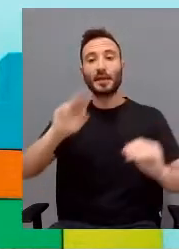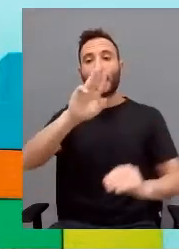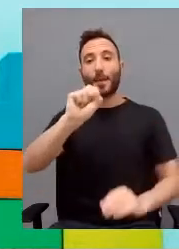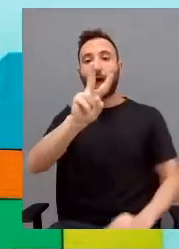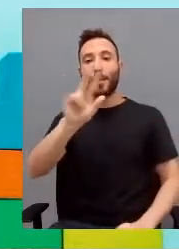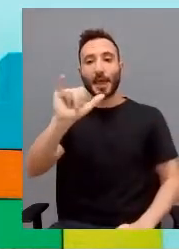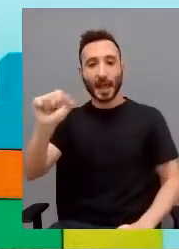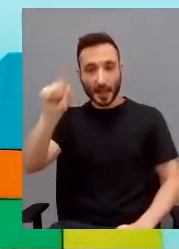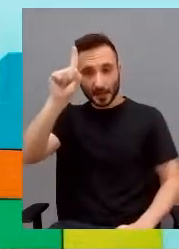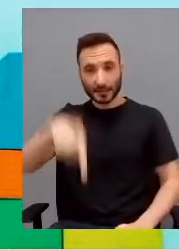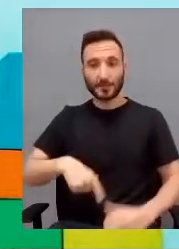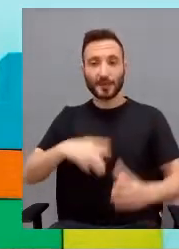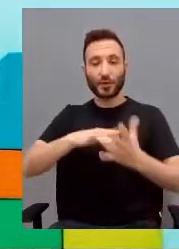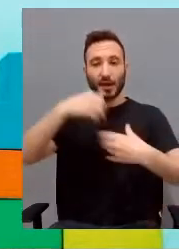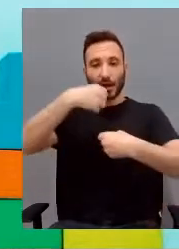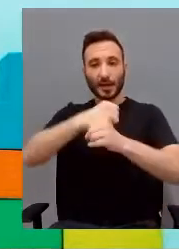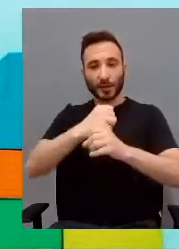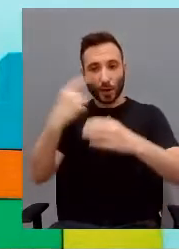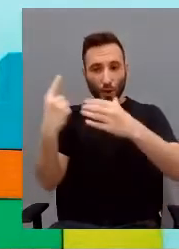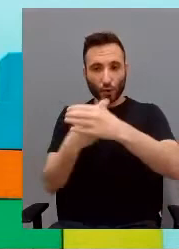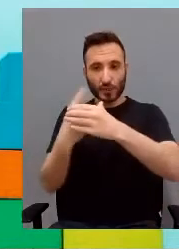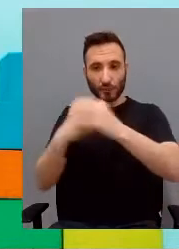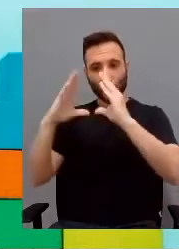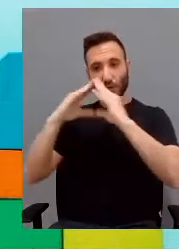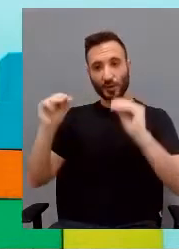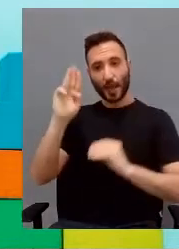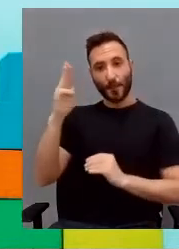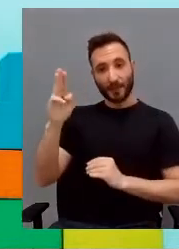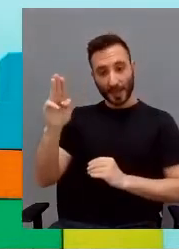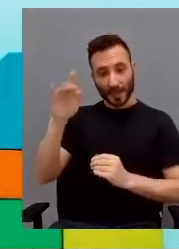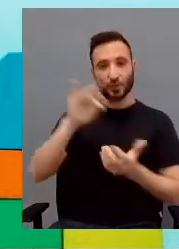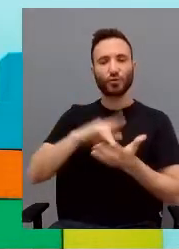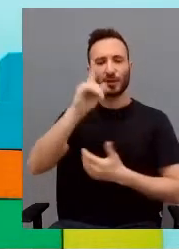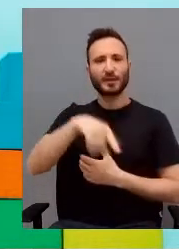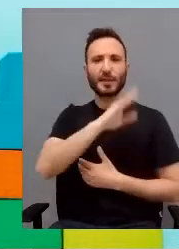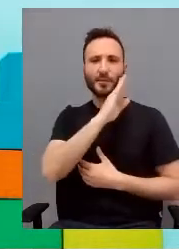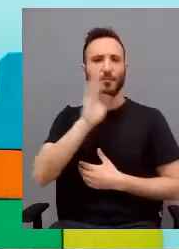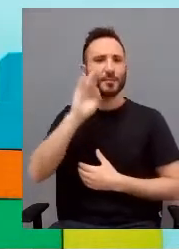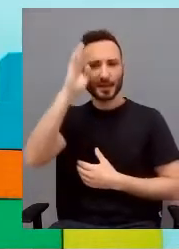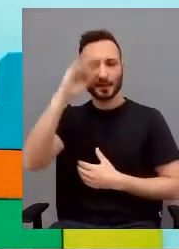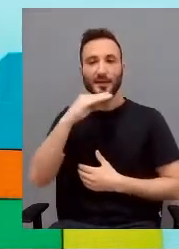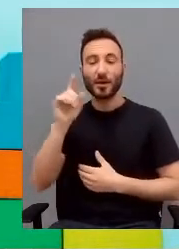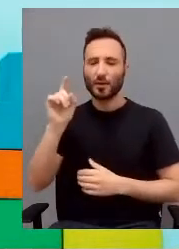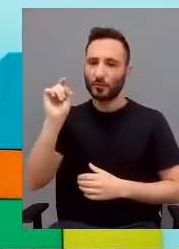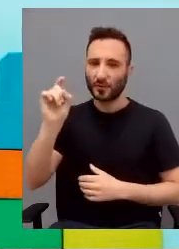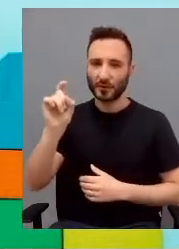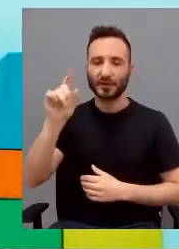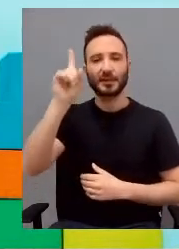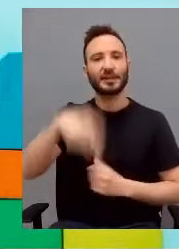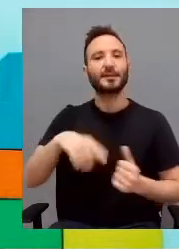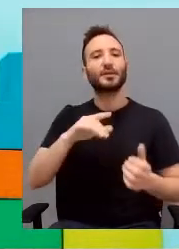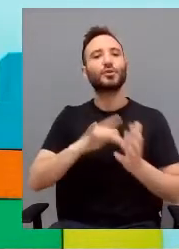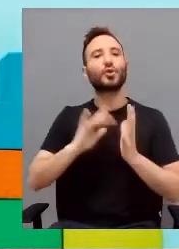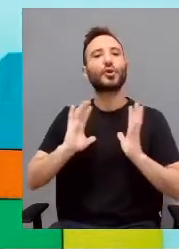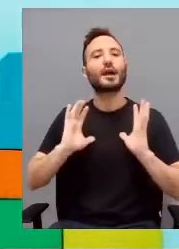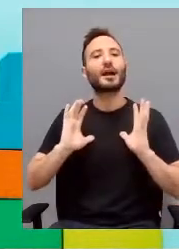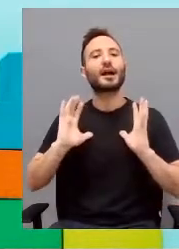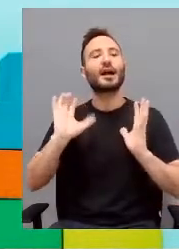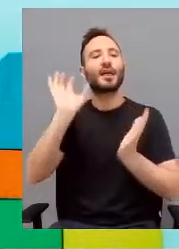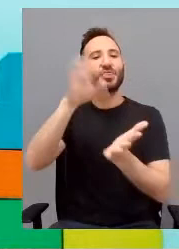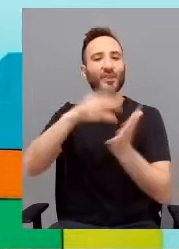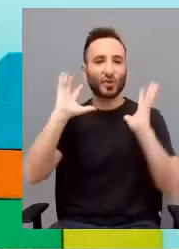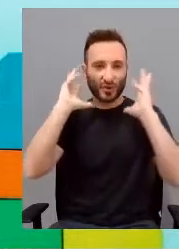di Autismo dell'Università di Pavia e diversi professori e dell'Università di Cascina Rossago. Ok, prossima.